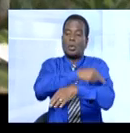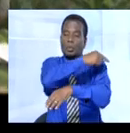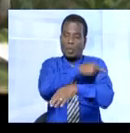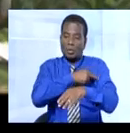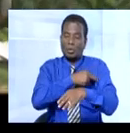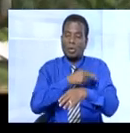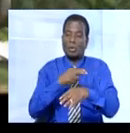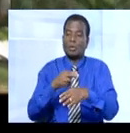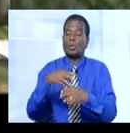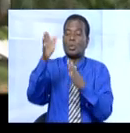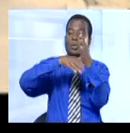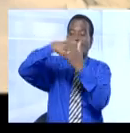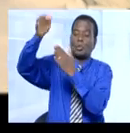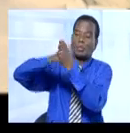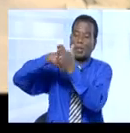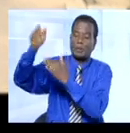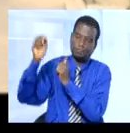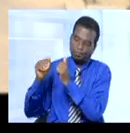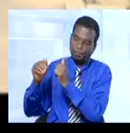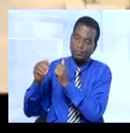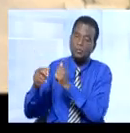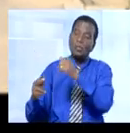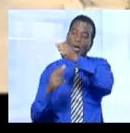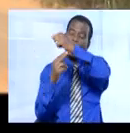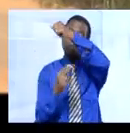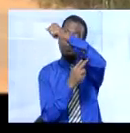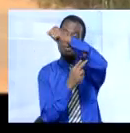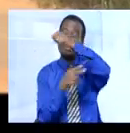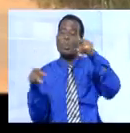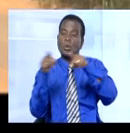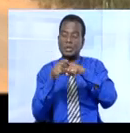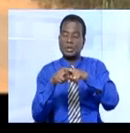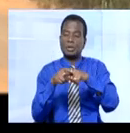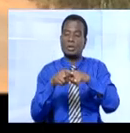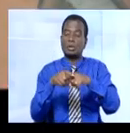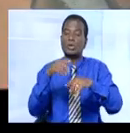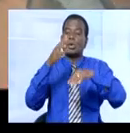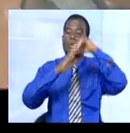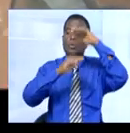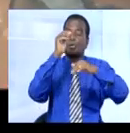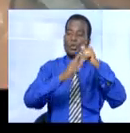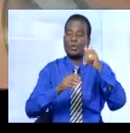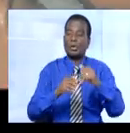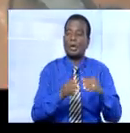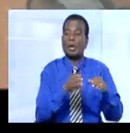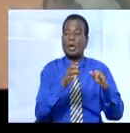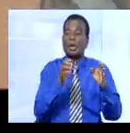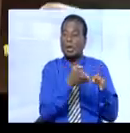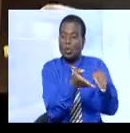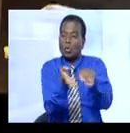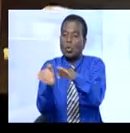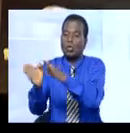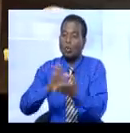reliant la septième à la neuvième tranche dans le quartier d'Angré et le bitumage de la voirie de Bonoumé dans la commune de Cocody.